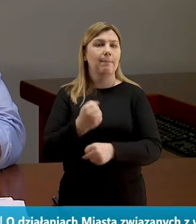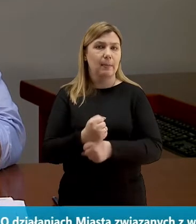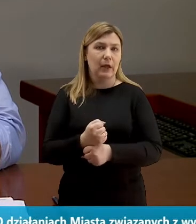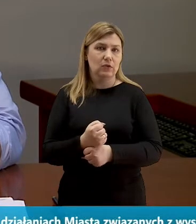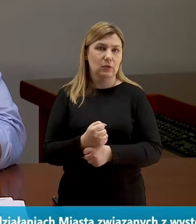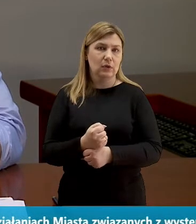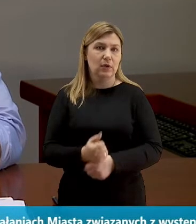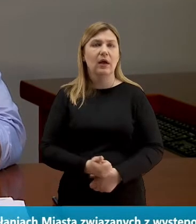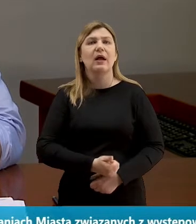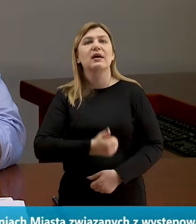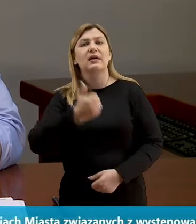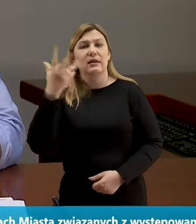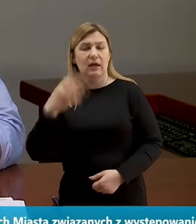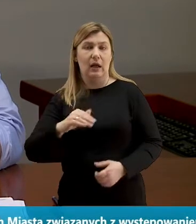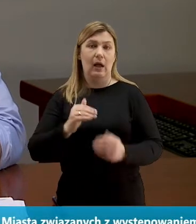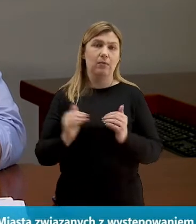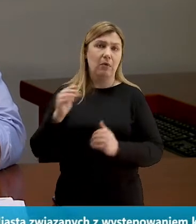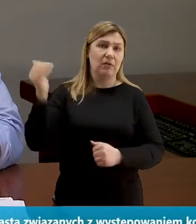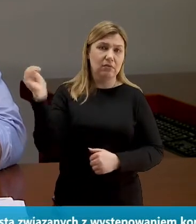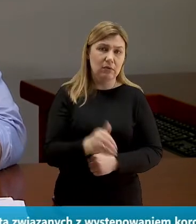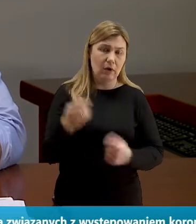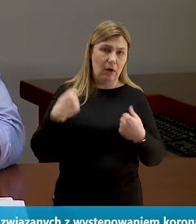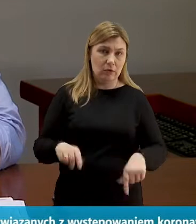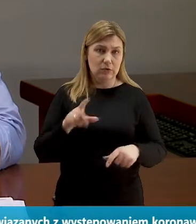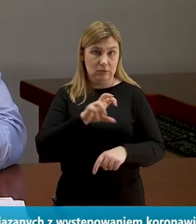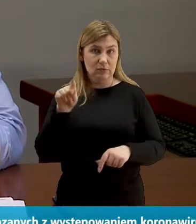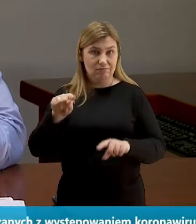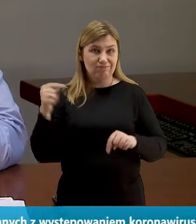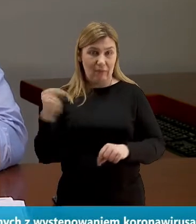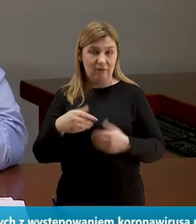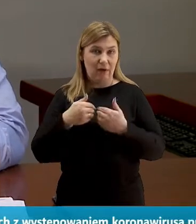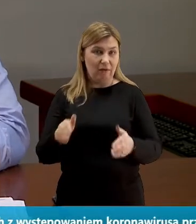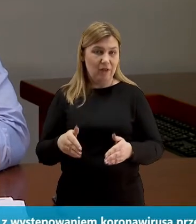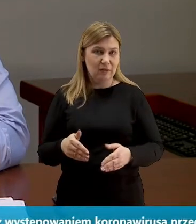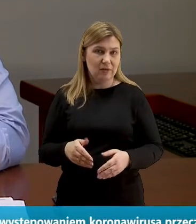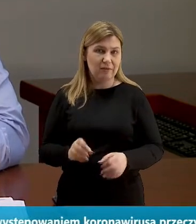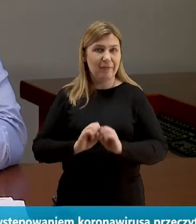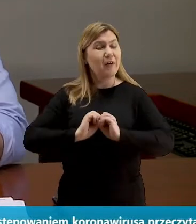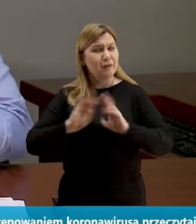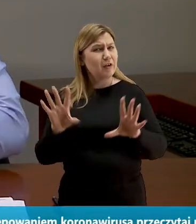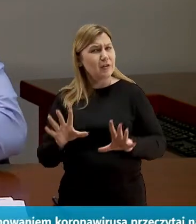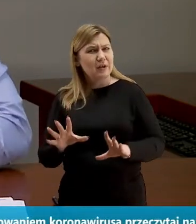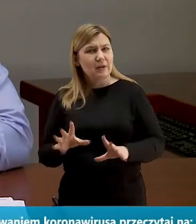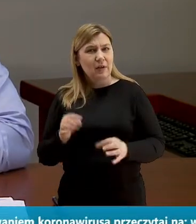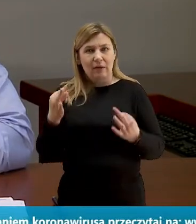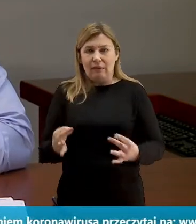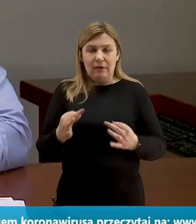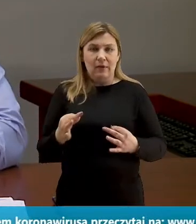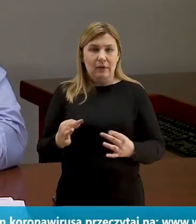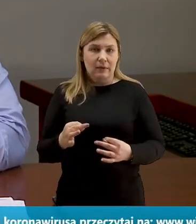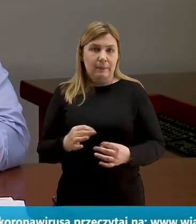kilkaset, a czasem ponad tysiąc osób. Czy nadal powinny działać. Oczywiście w tej chwili